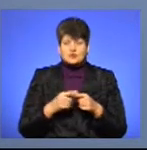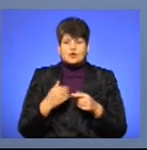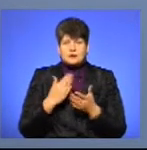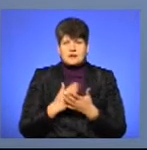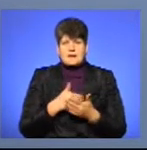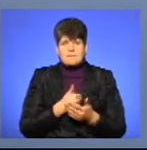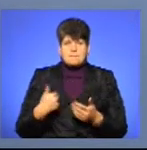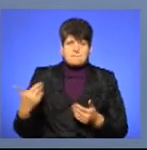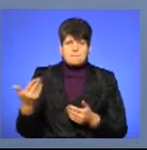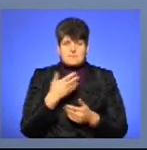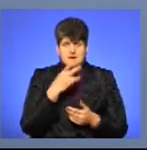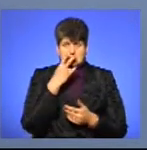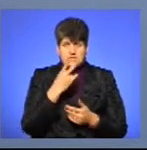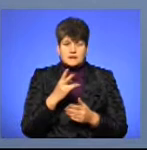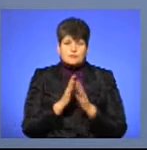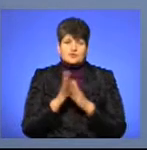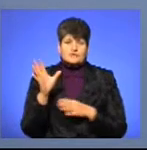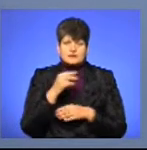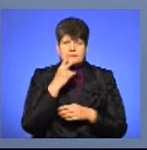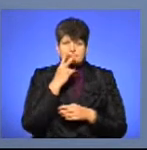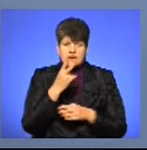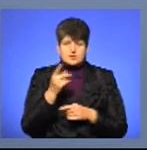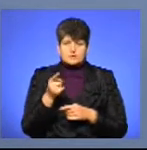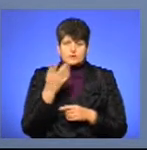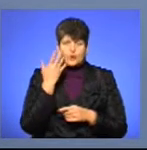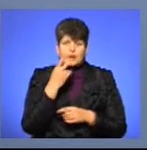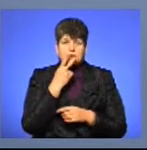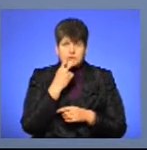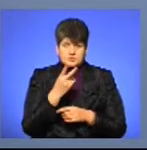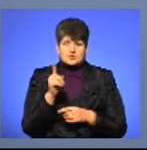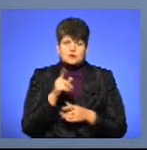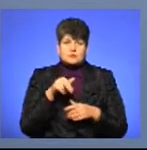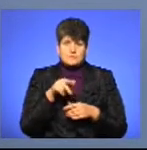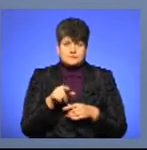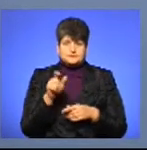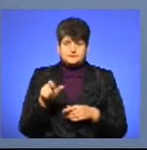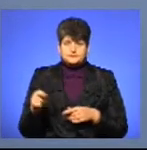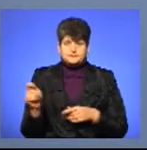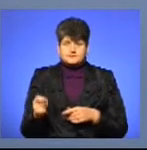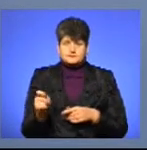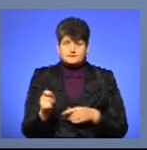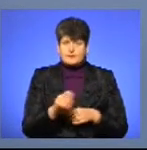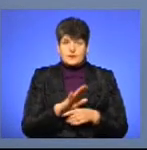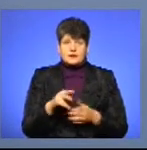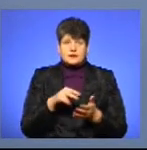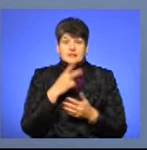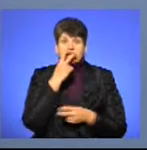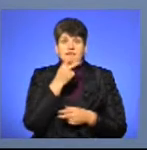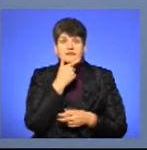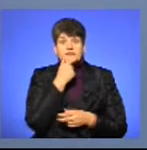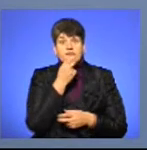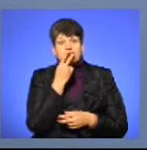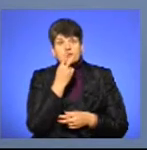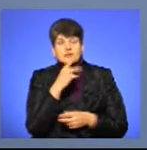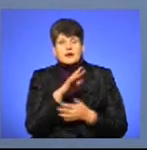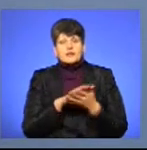прошу всіх наших зрячих тернополян, коли бачите, що йде людина з тростинкою, не заумирайте, не дивіться, як